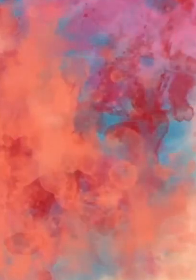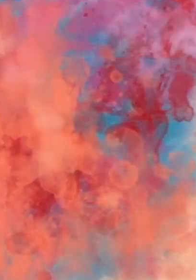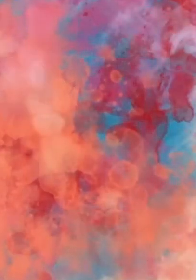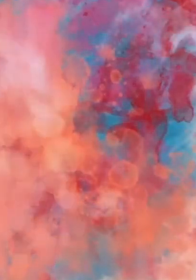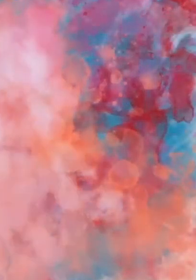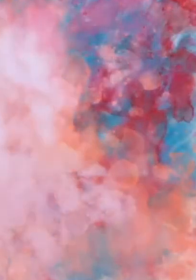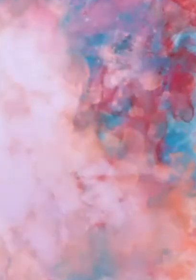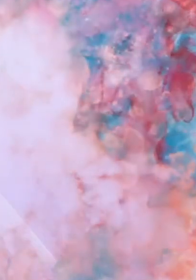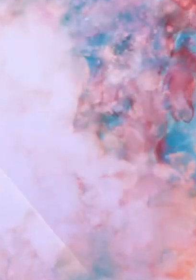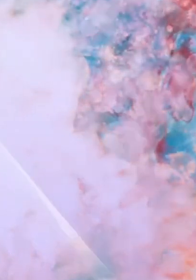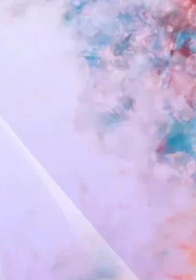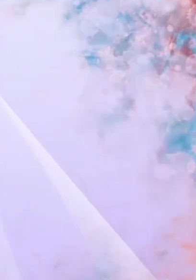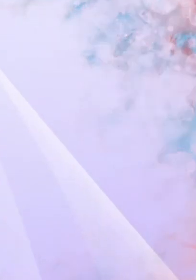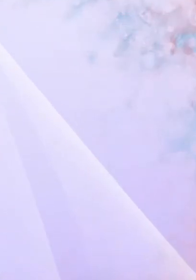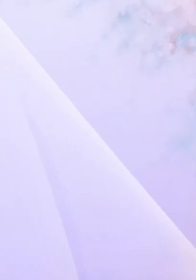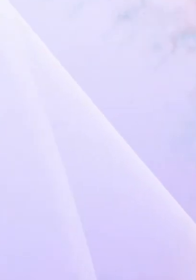Hvala vam.